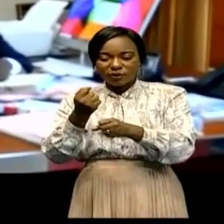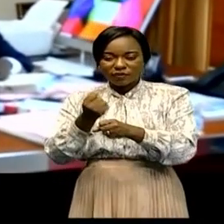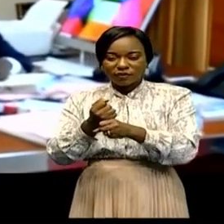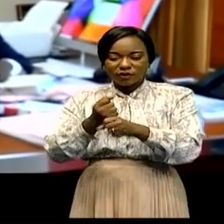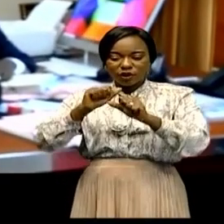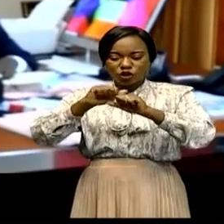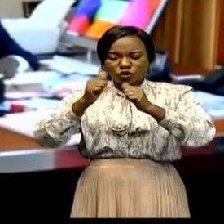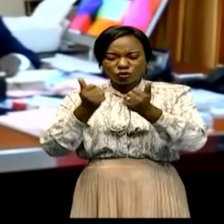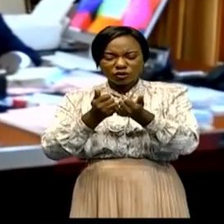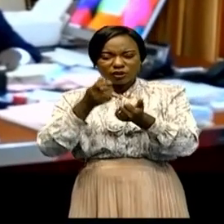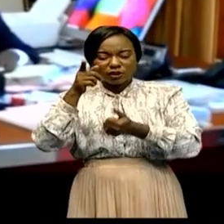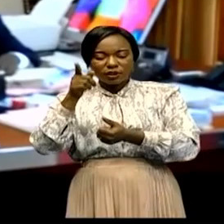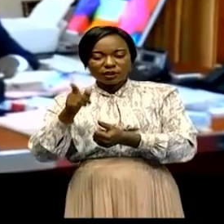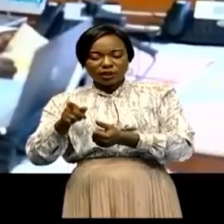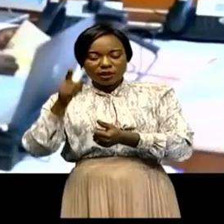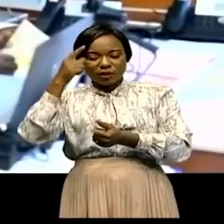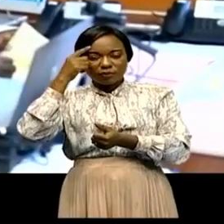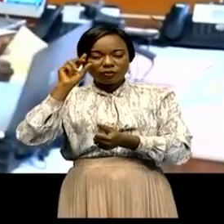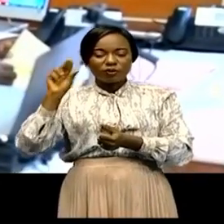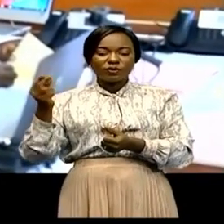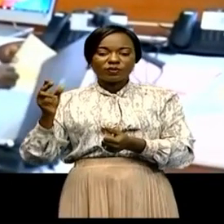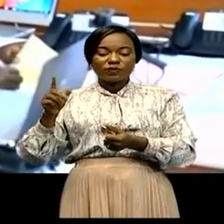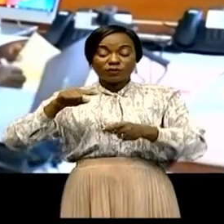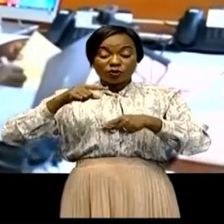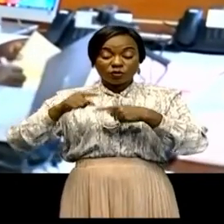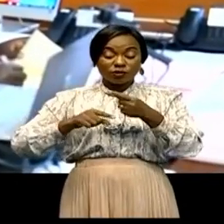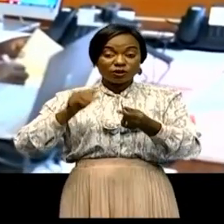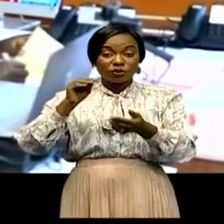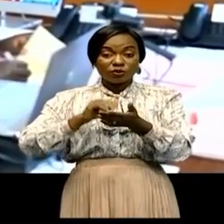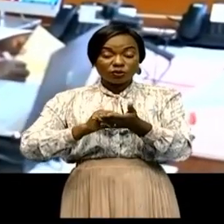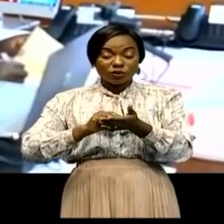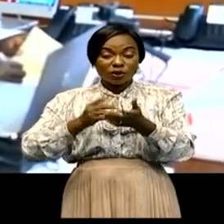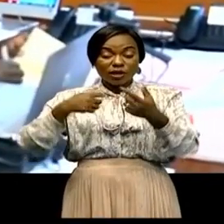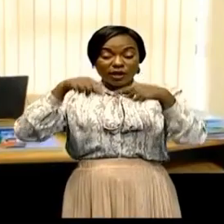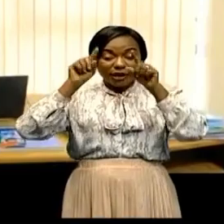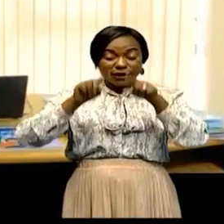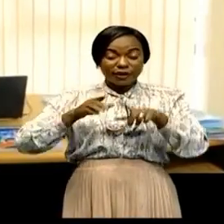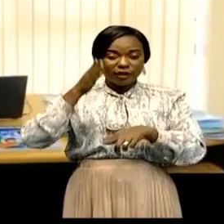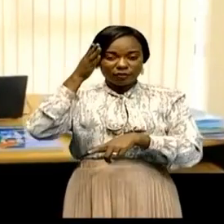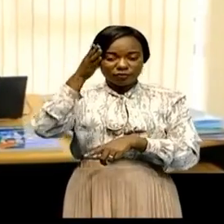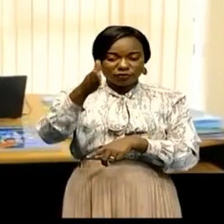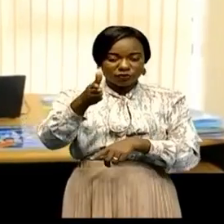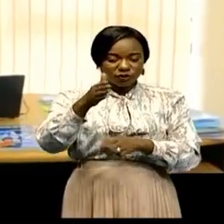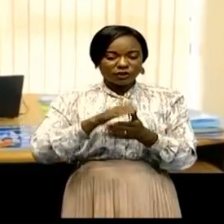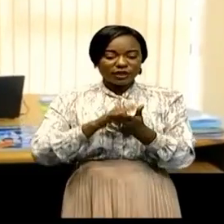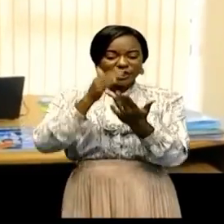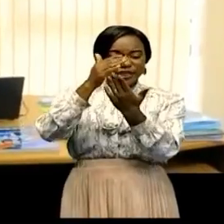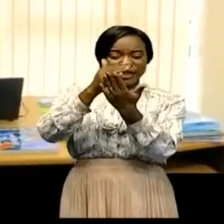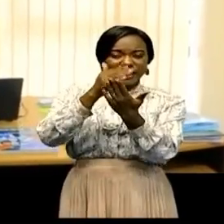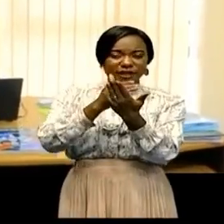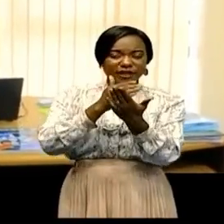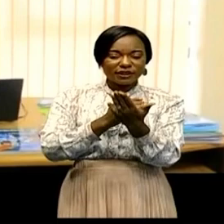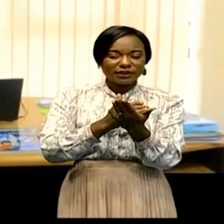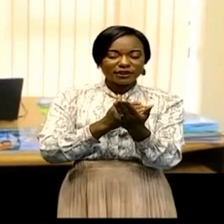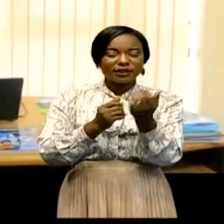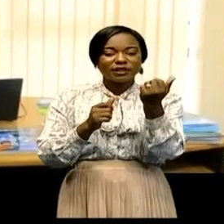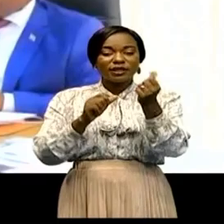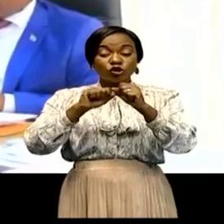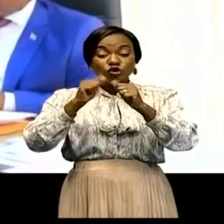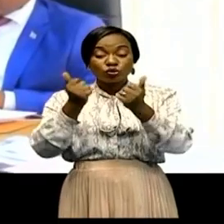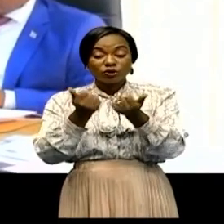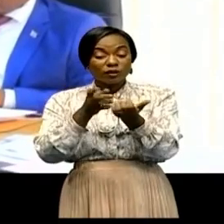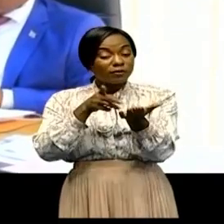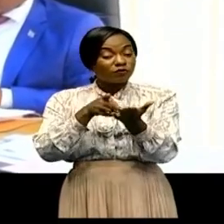étatiques. Elle pourra démarrer ses travaux aussi en début d'année prochaine. La liste des assujettis non en règle de